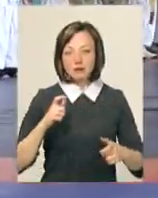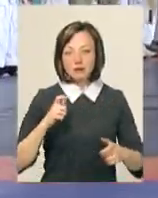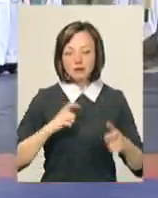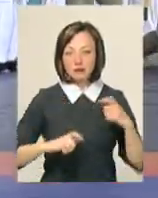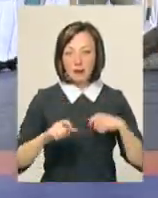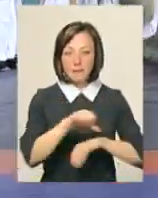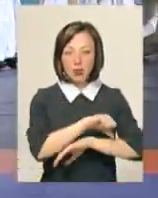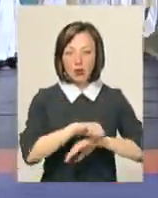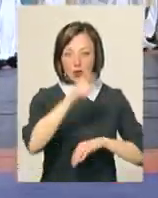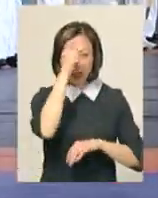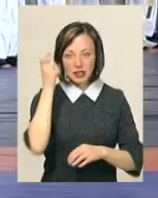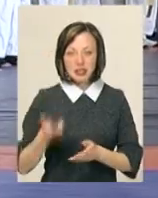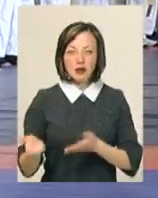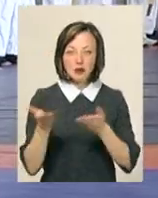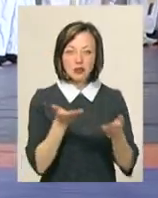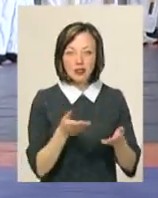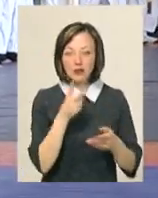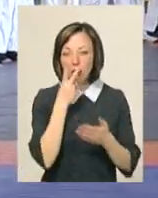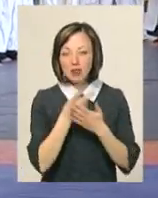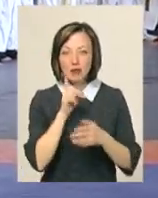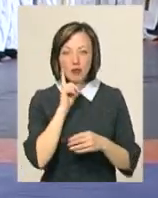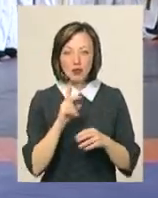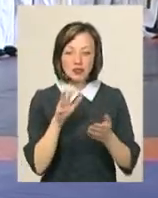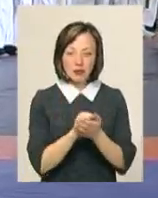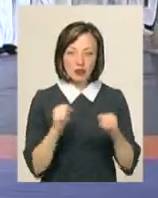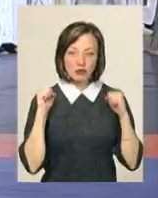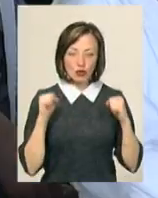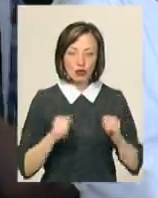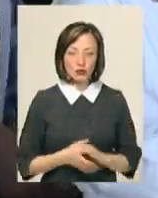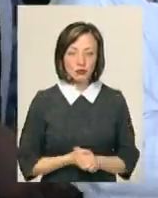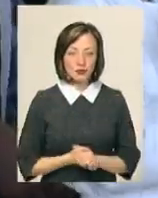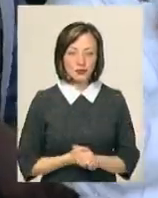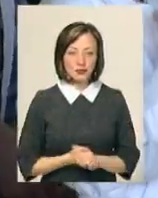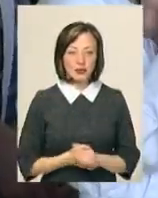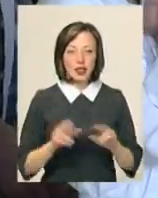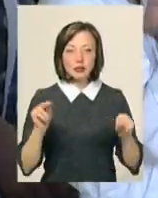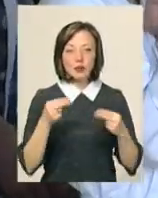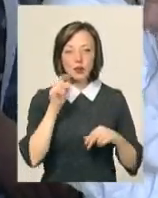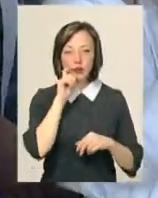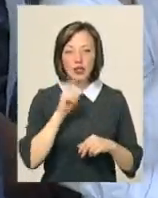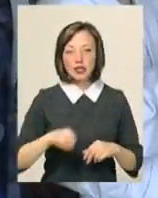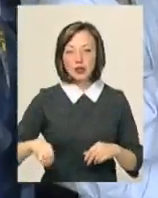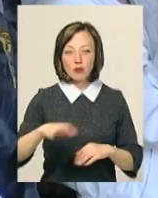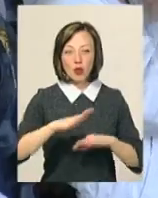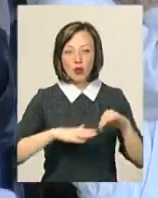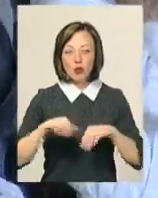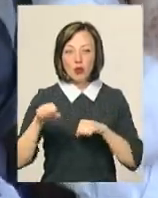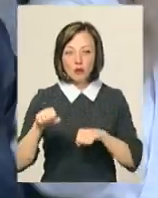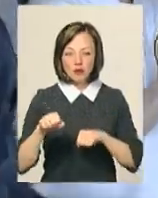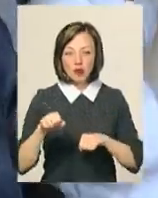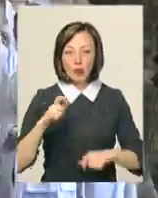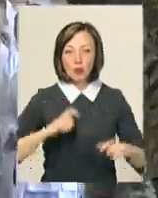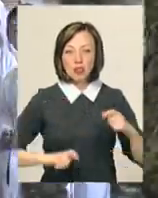Їх запросили, аби стимулювати молодь займатися спортом, каже секретар змагань Олена Осідлевич. Чемпіон України та Європи з рукопашу – курсант